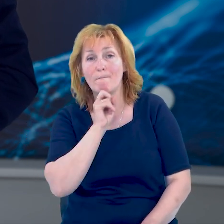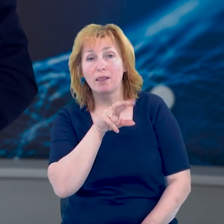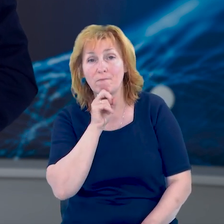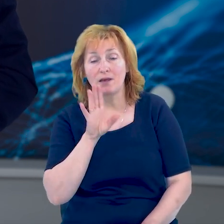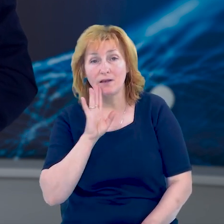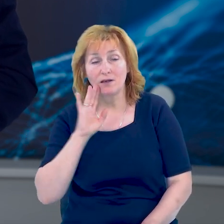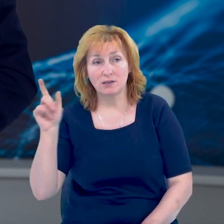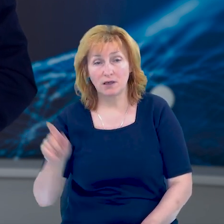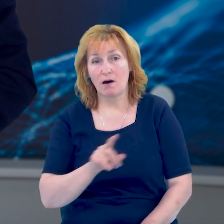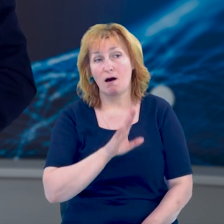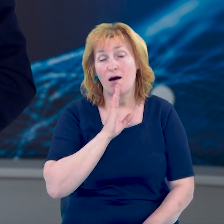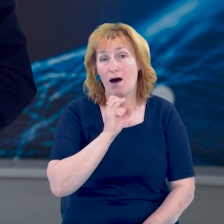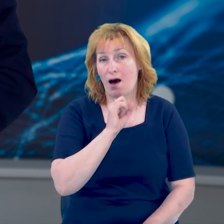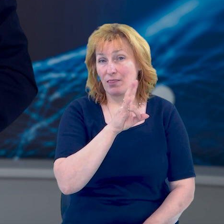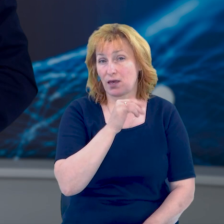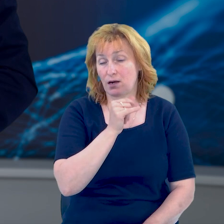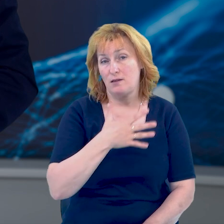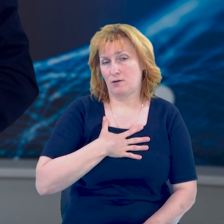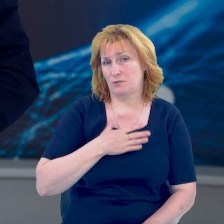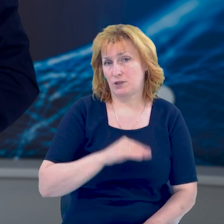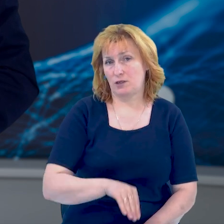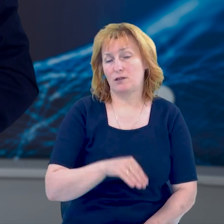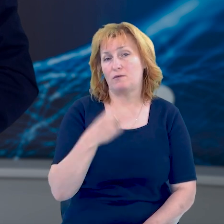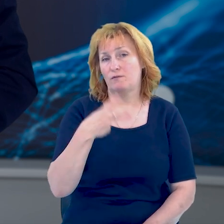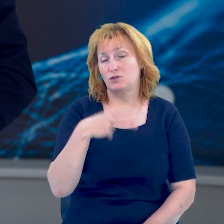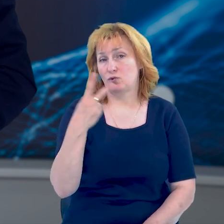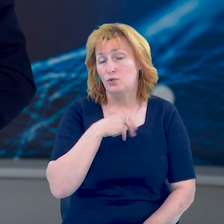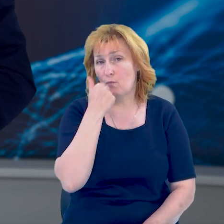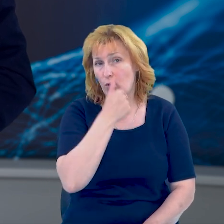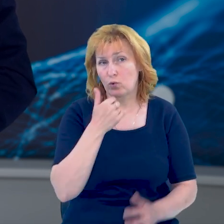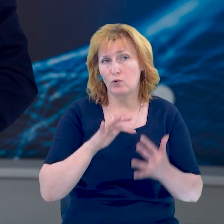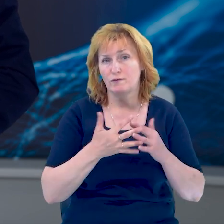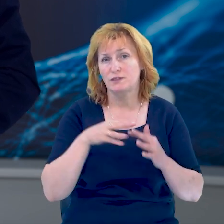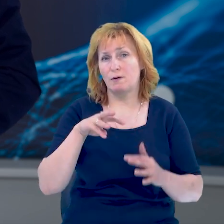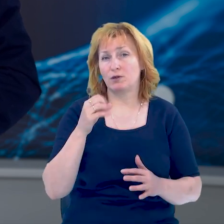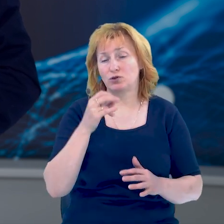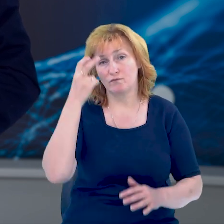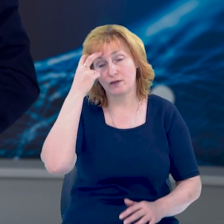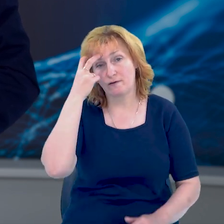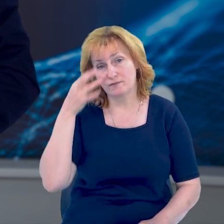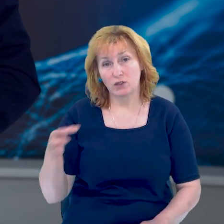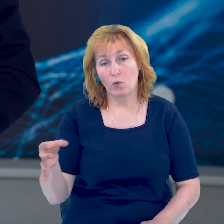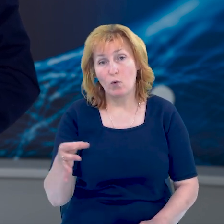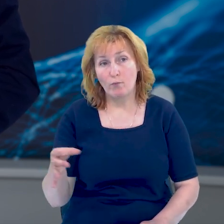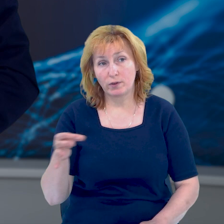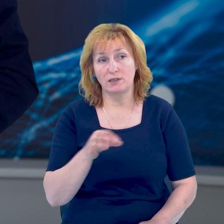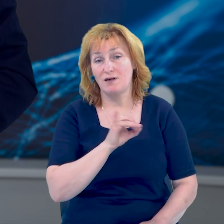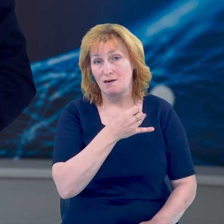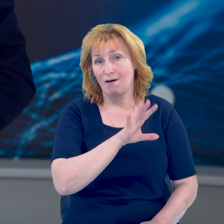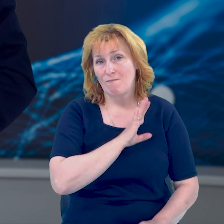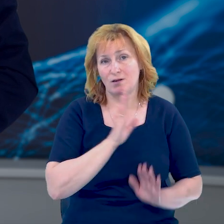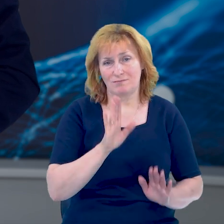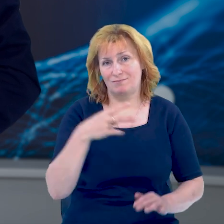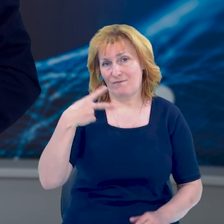Ангеліна загинула 28 лютого 2022 року у селі Мощун Київської області. Їй було